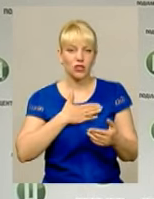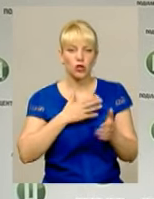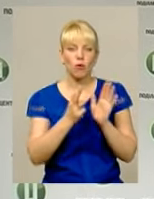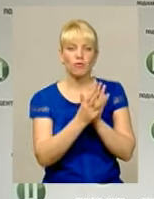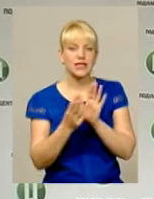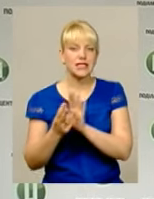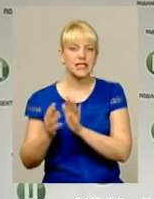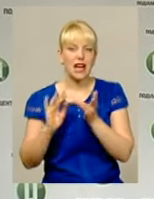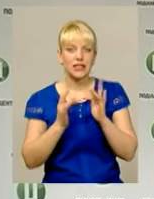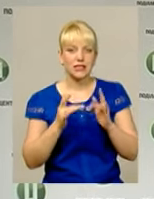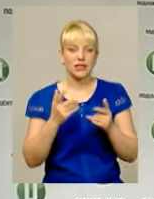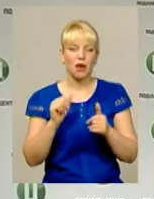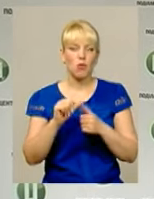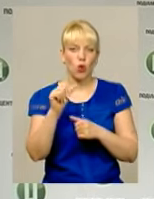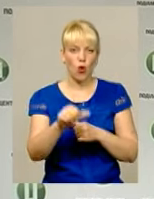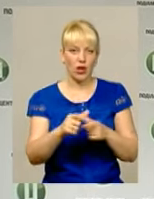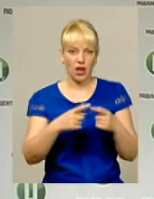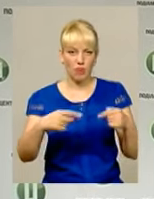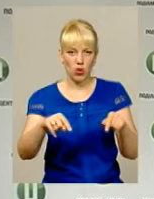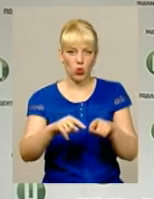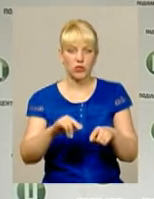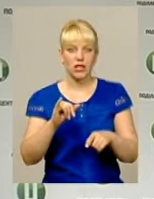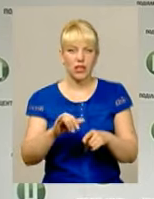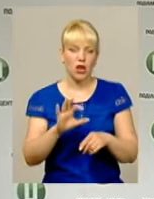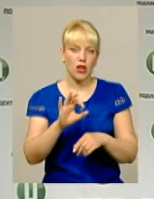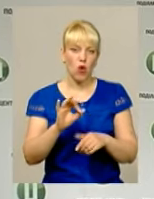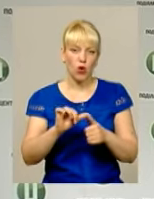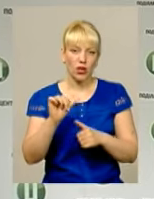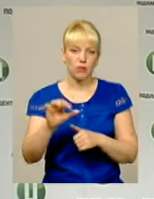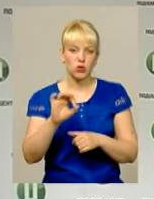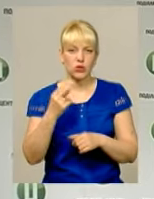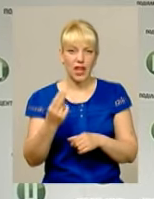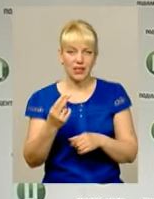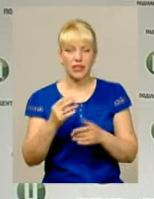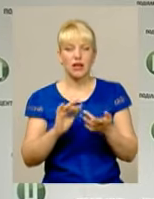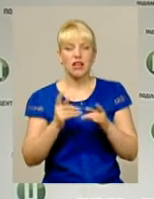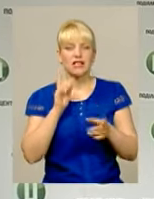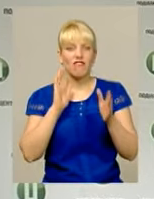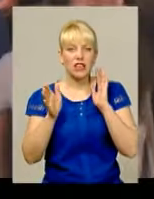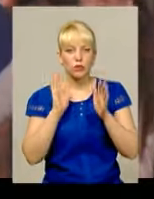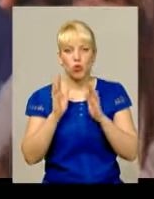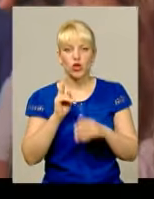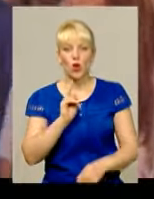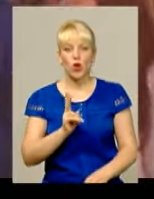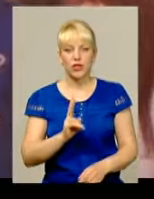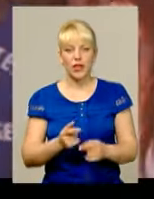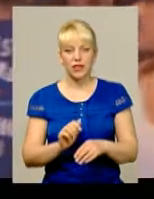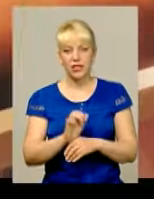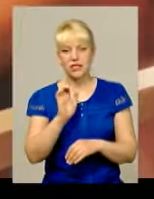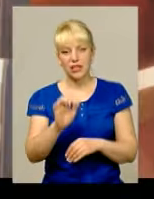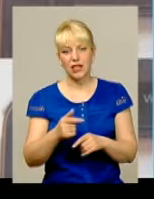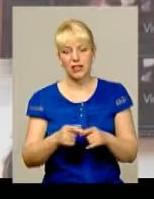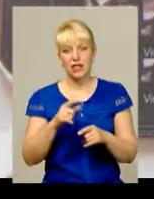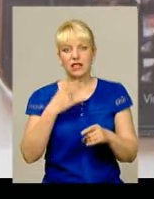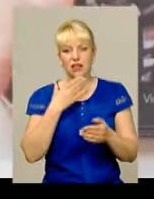окремий розділ І в соціальних мережах, це мається на увазі Фейсбук і Контакт Надсилати посилання